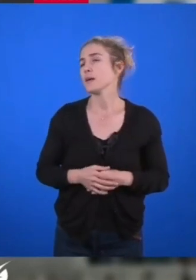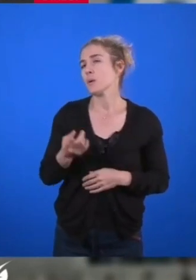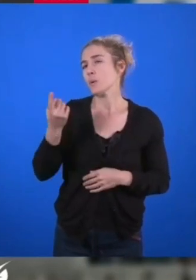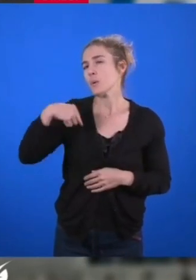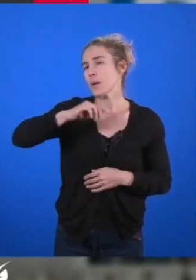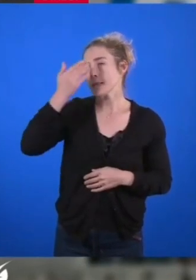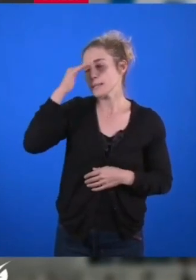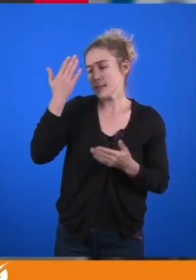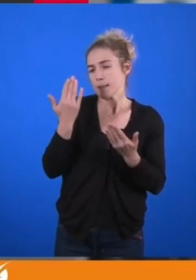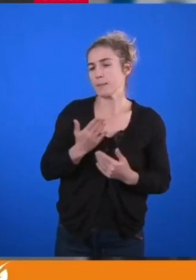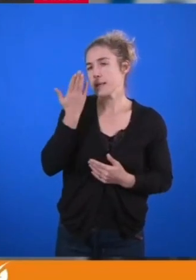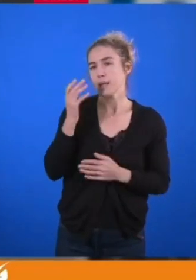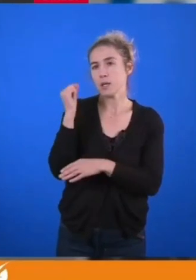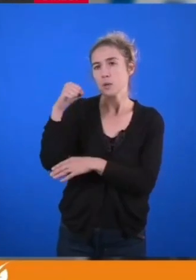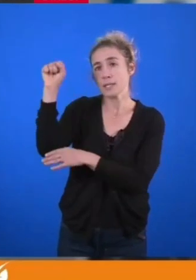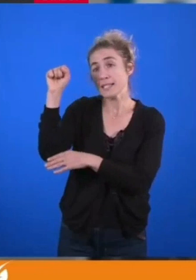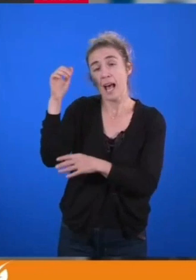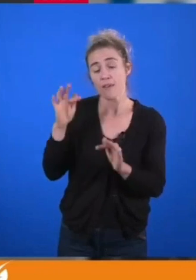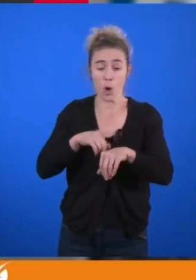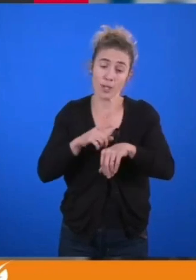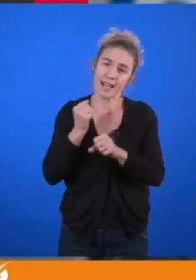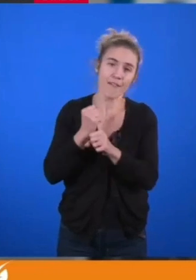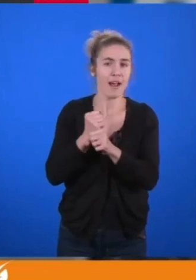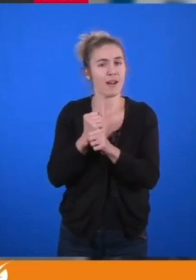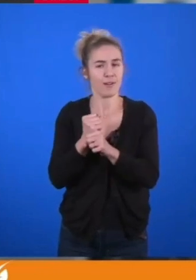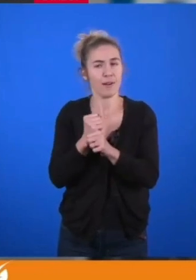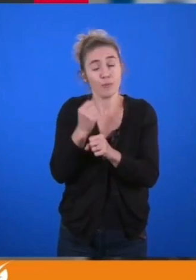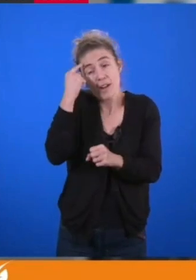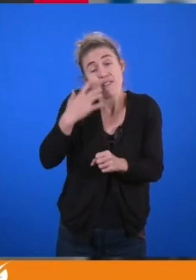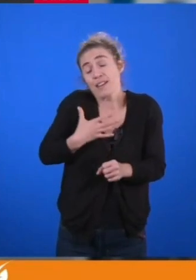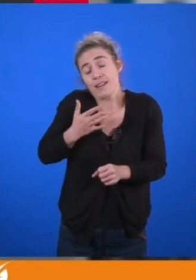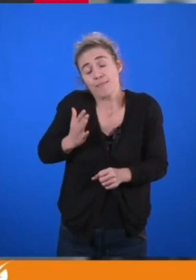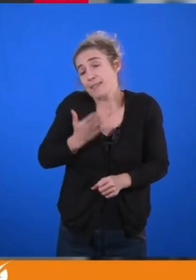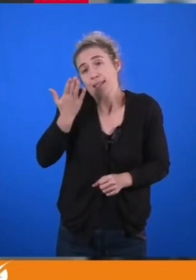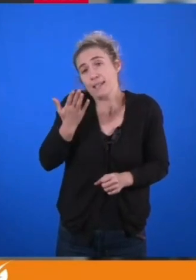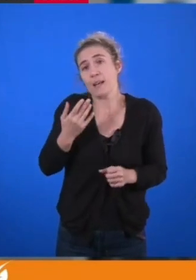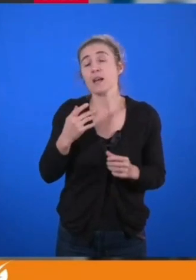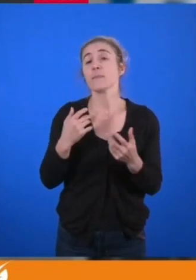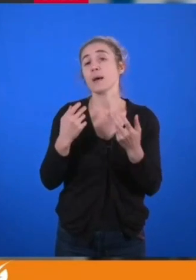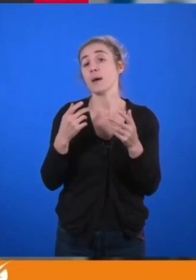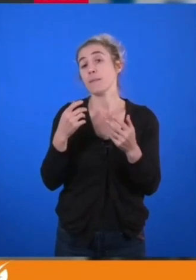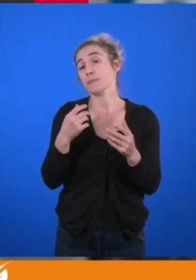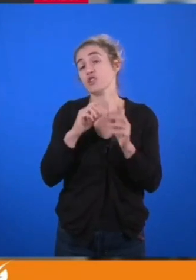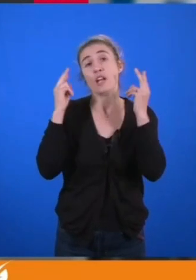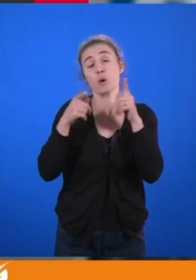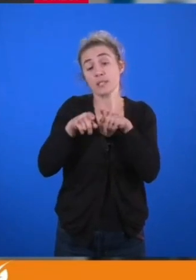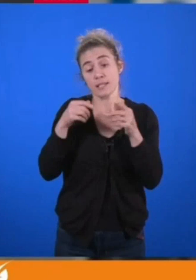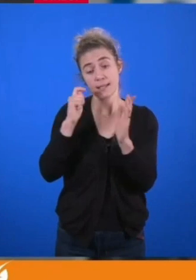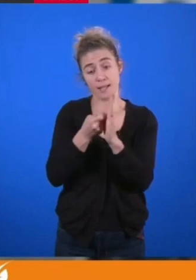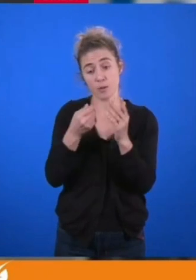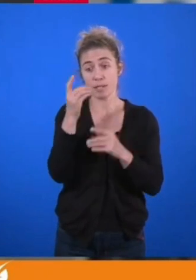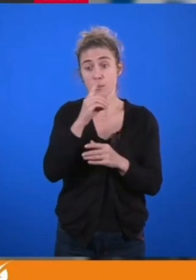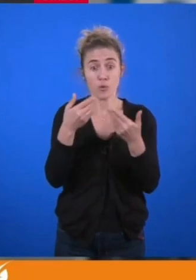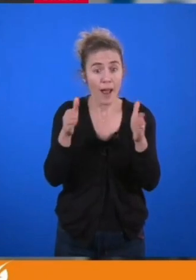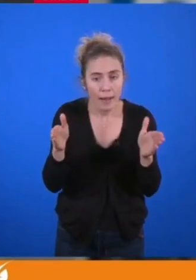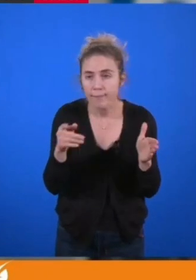justement sur le sujet du temps de travail en général et sur celui de l'ouverture dominicale en particulier. Au risque de